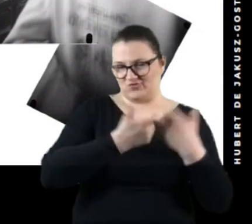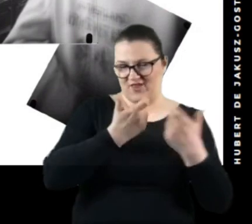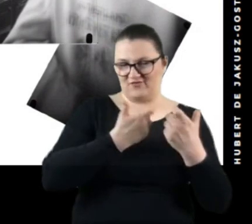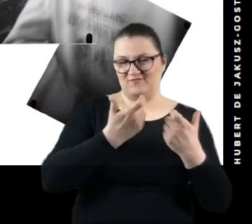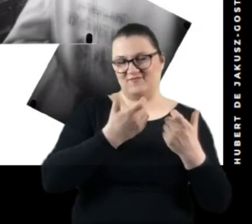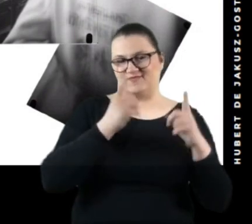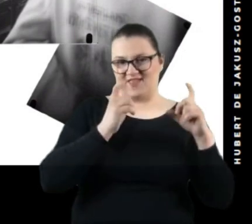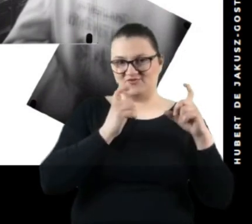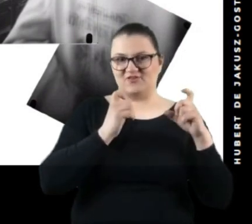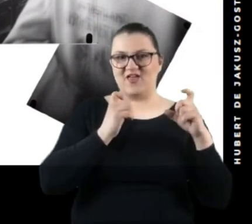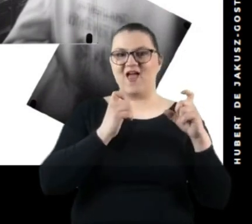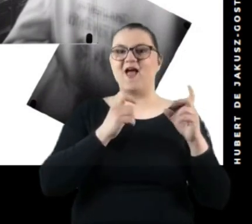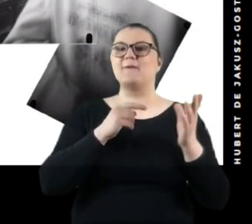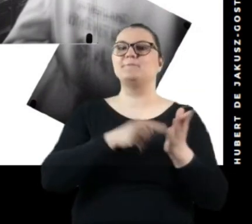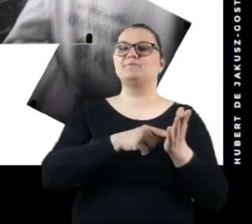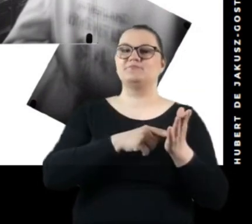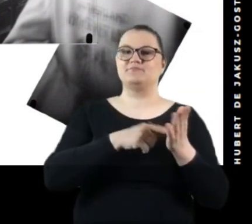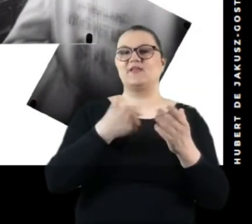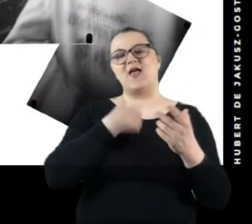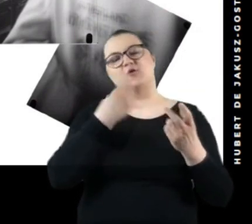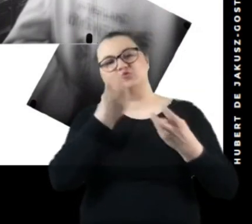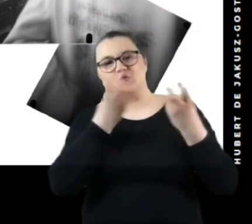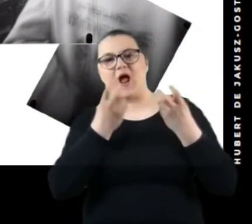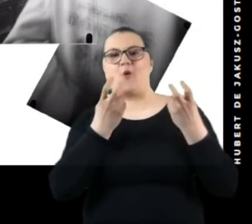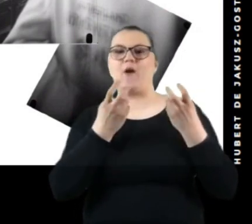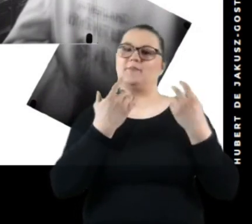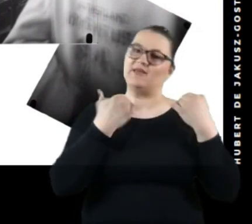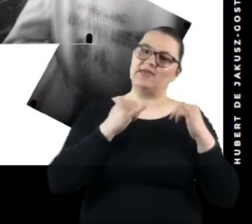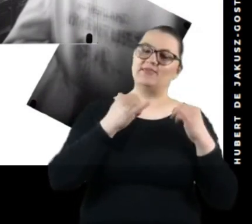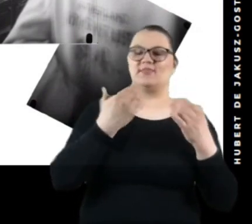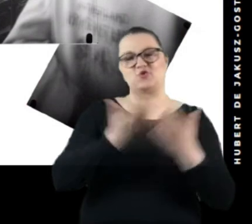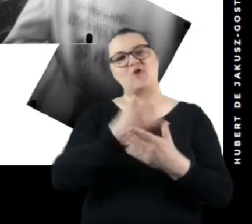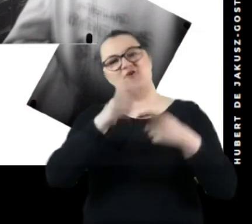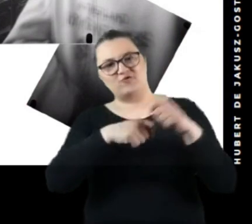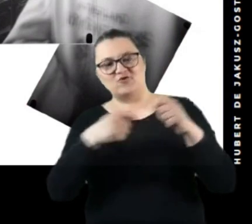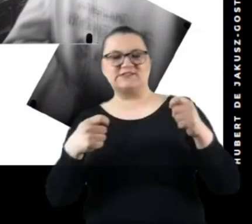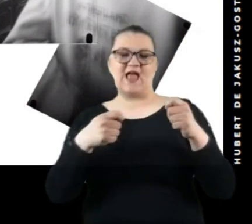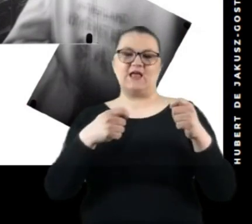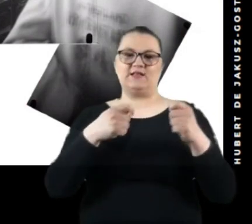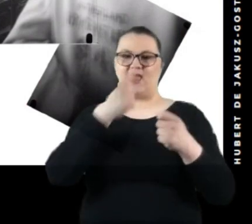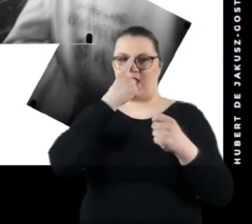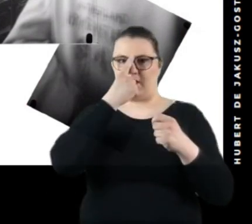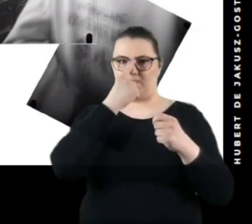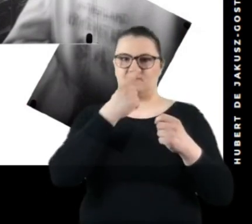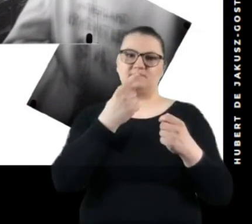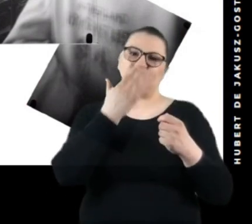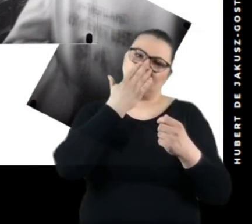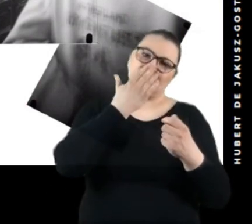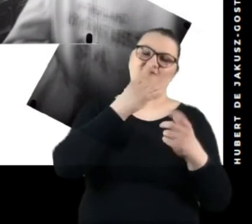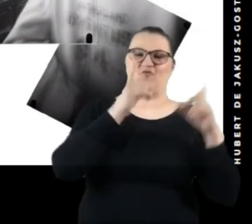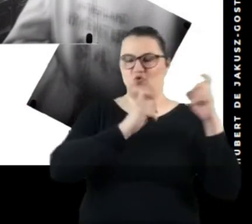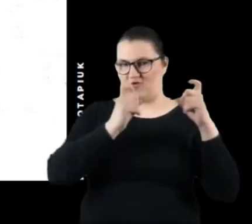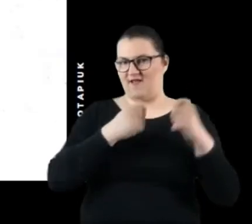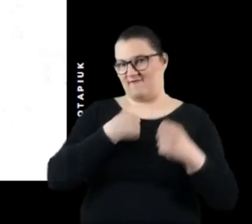poszukiwałam jakichś nowych rozwiązań, tego jak takie fotografie mogą wyglądać.